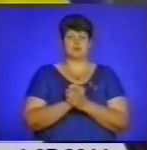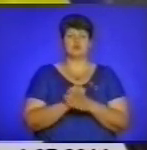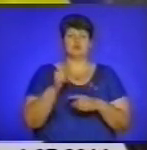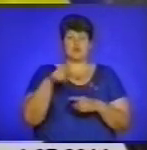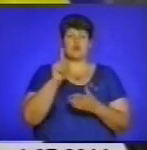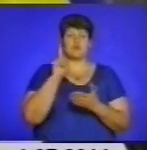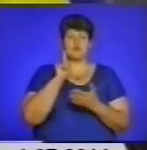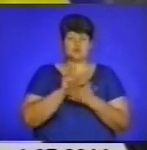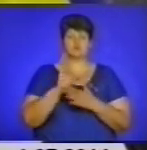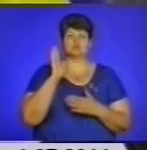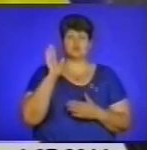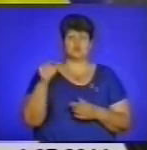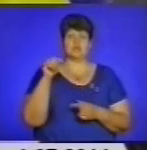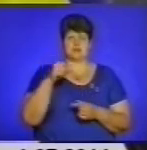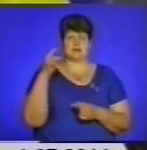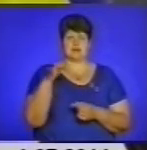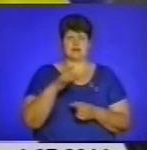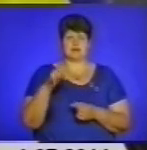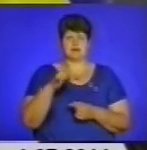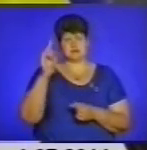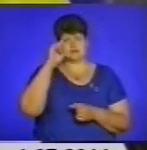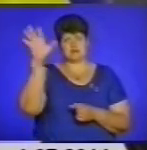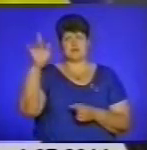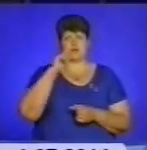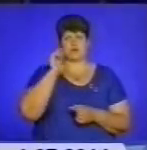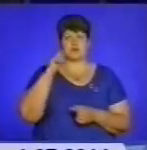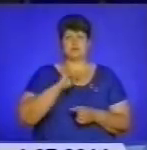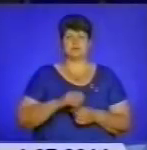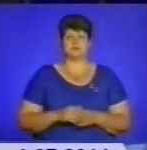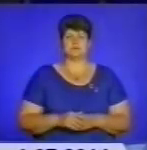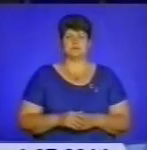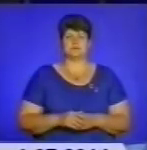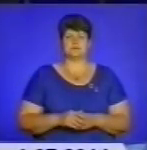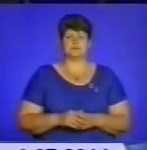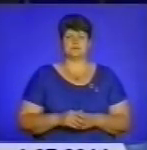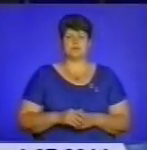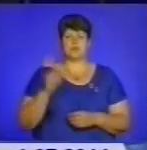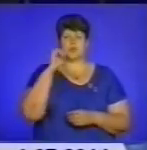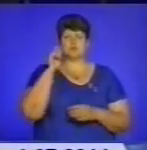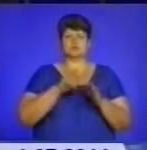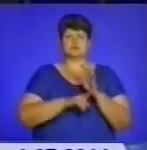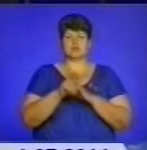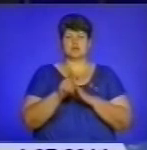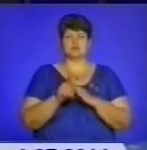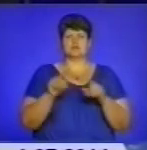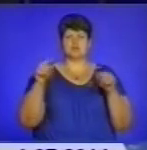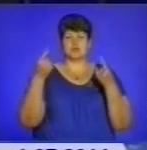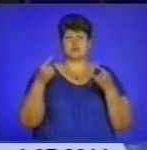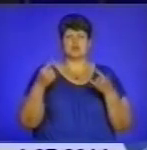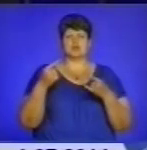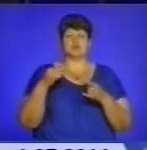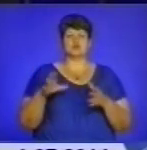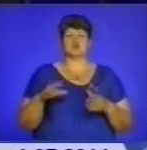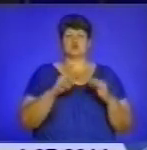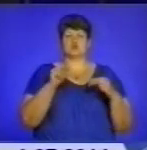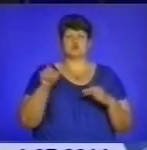обов'язково станеться цього разу. Слава Україні! В Україні почалося створення суспільного телебачення. Головна